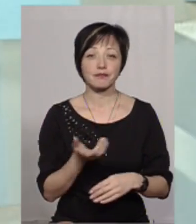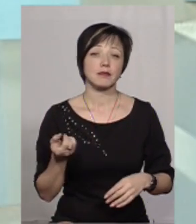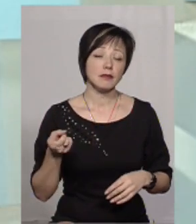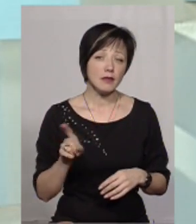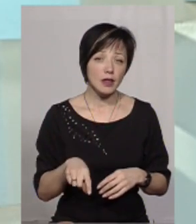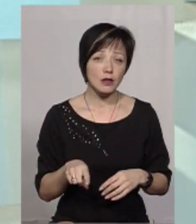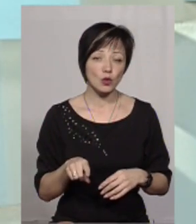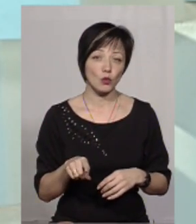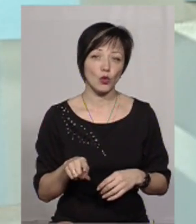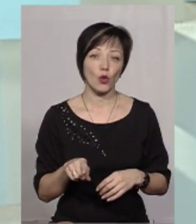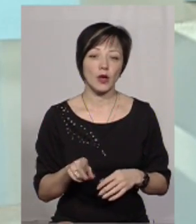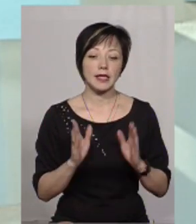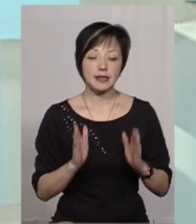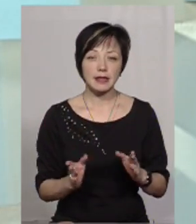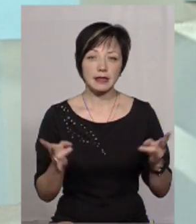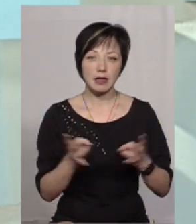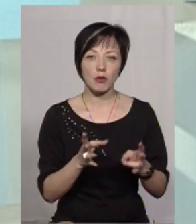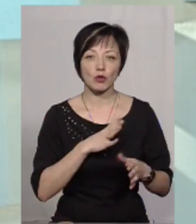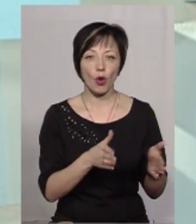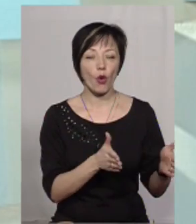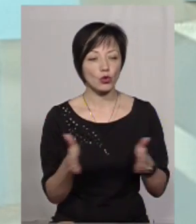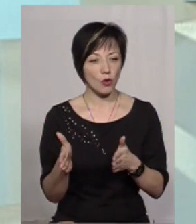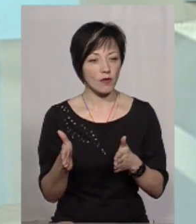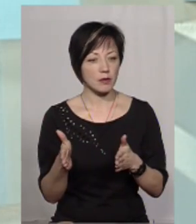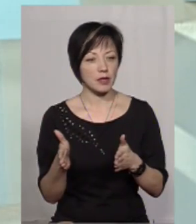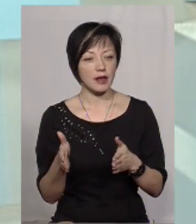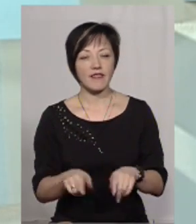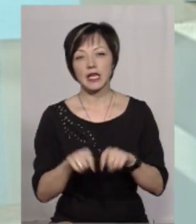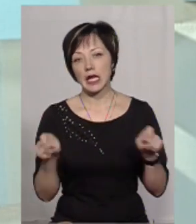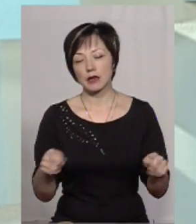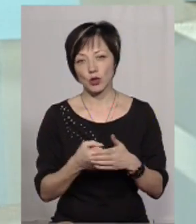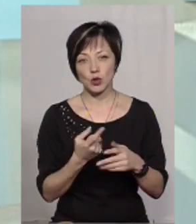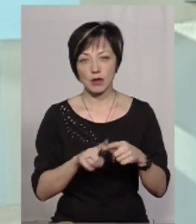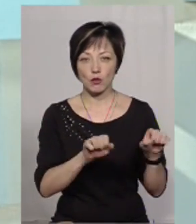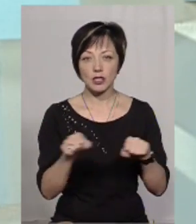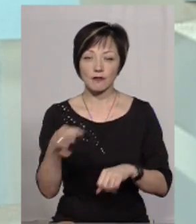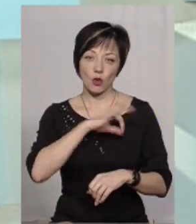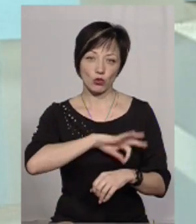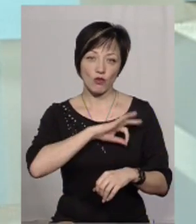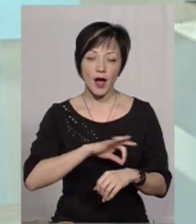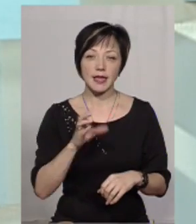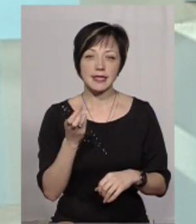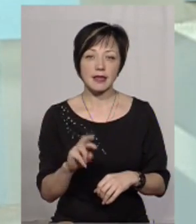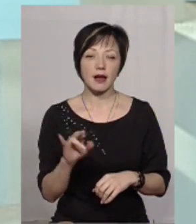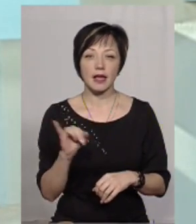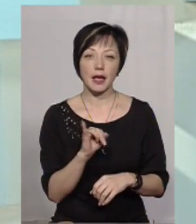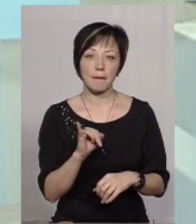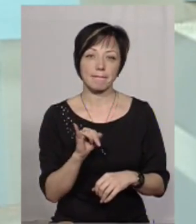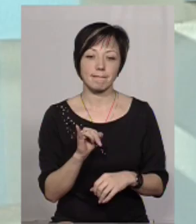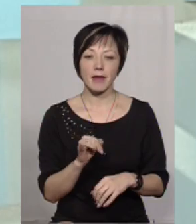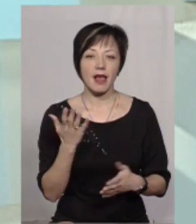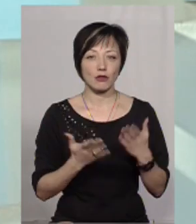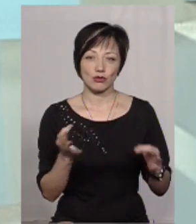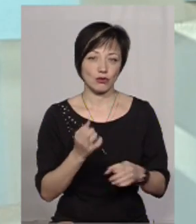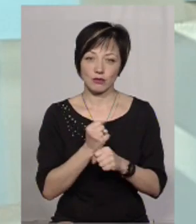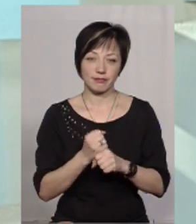Тому тільки треба бути готовими, відкритими до цих можливостей і ними користуватися. І під лежачий